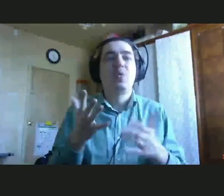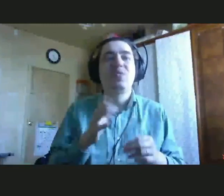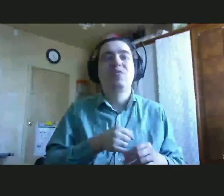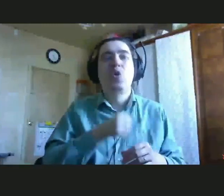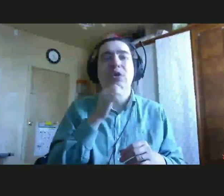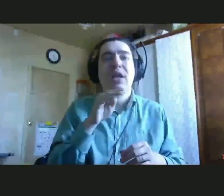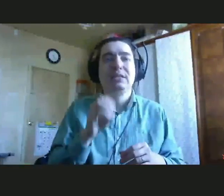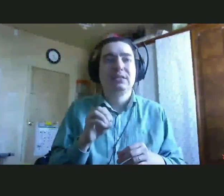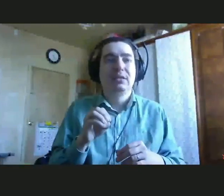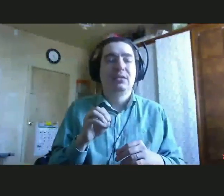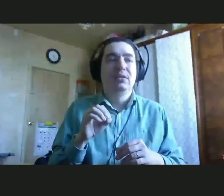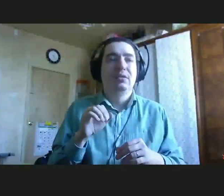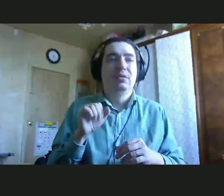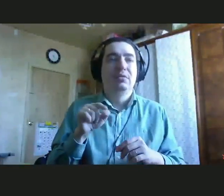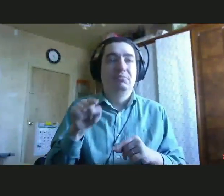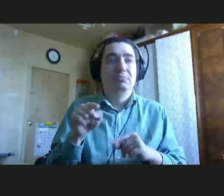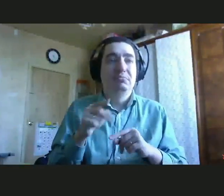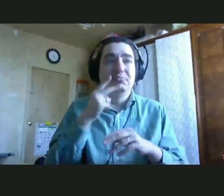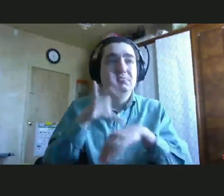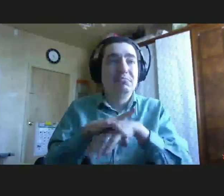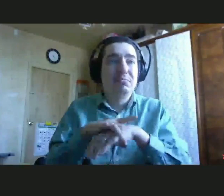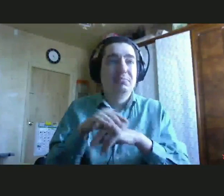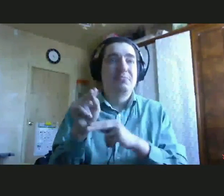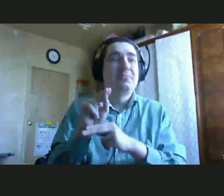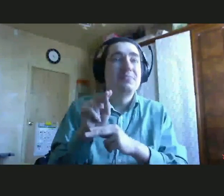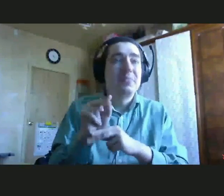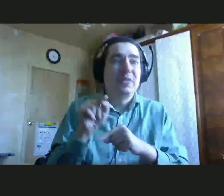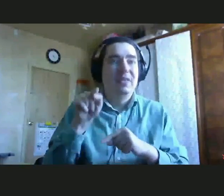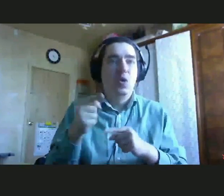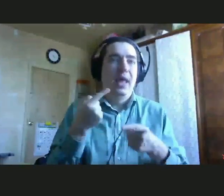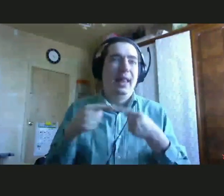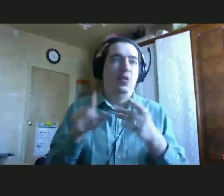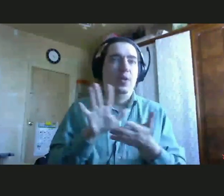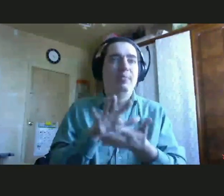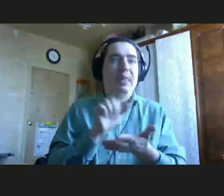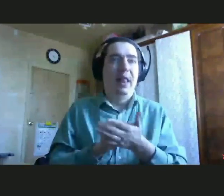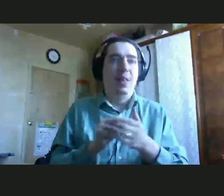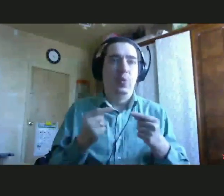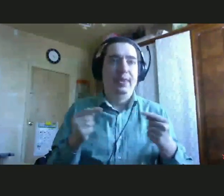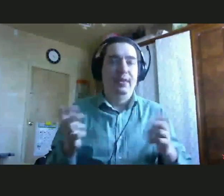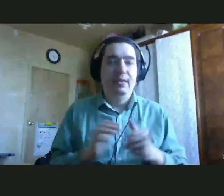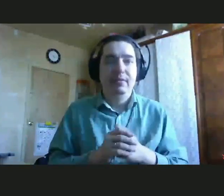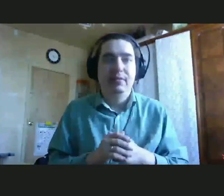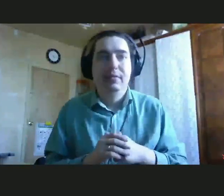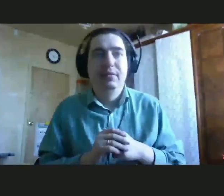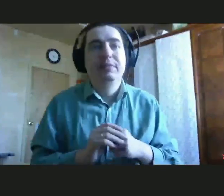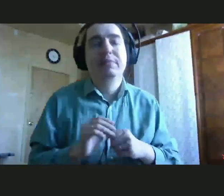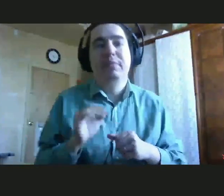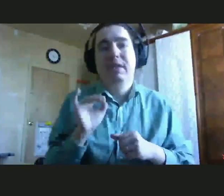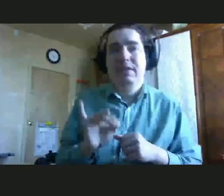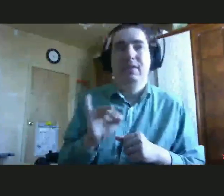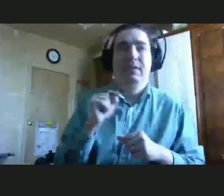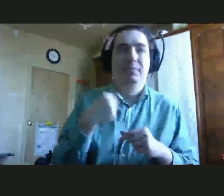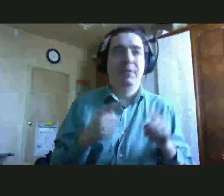той или иной патологией. Мы создали большую методичку для родителей, которую мы распространяем в рамках нашего проекта